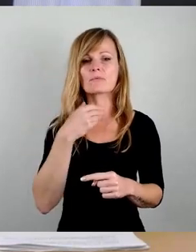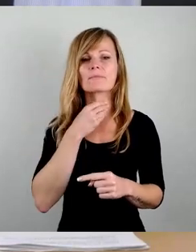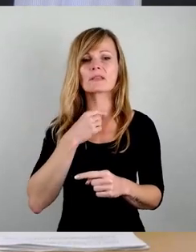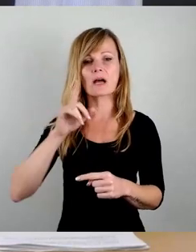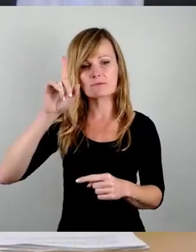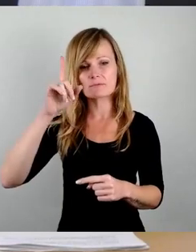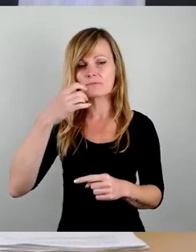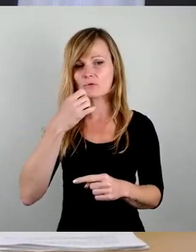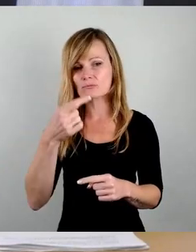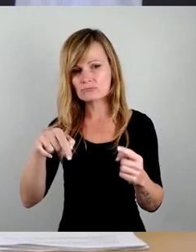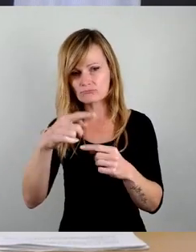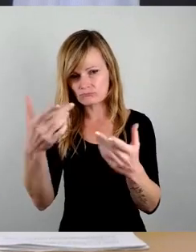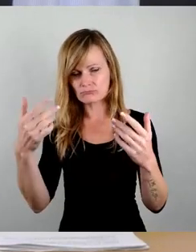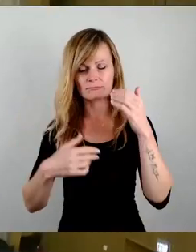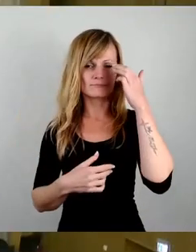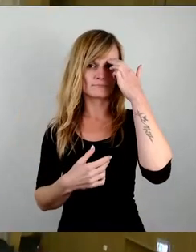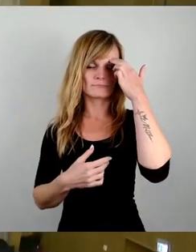tatsächlich gebrauchen haben. Herr Wiedemann, bitteschön.